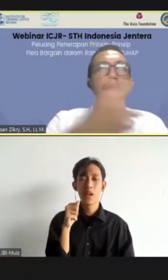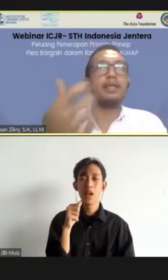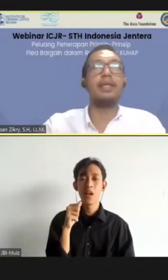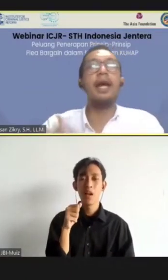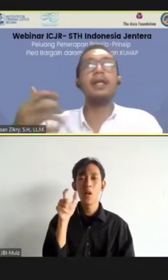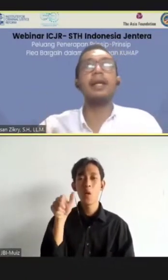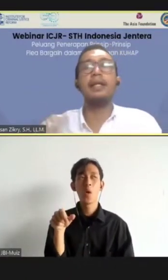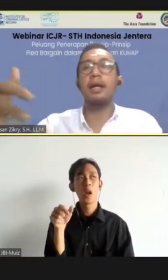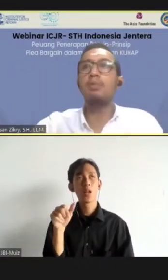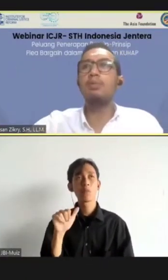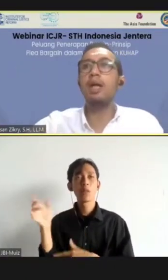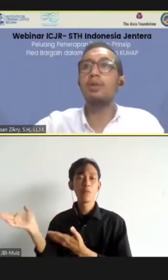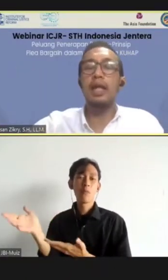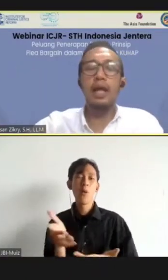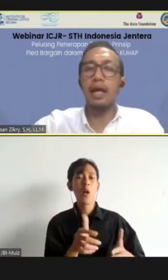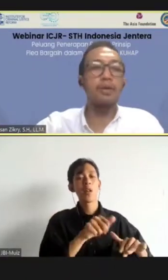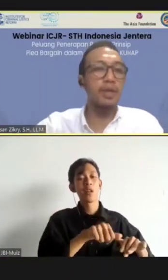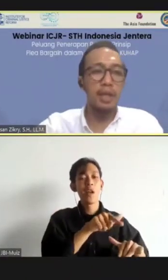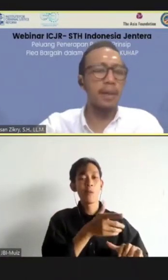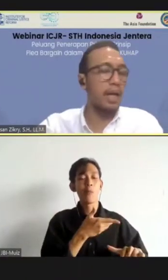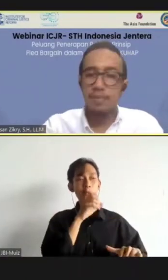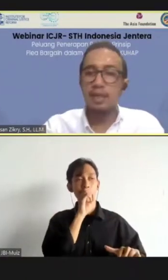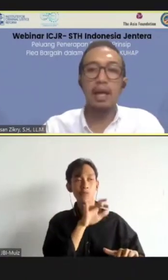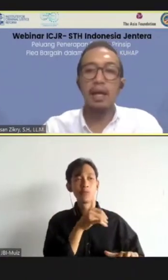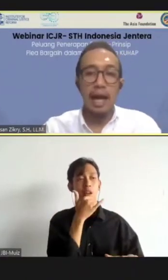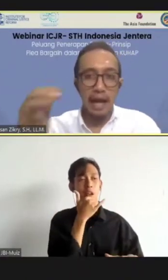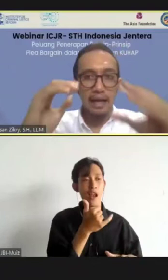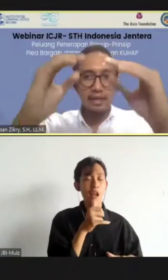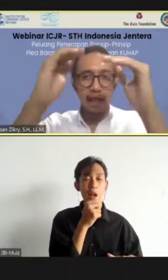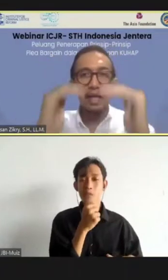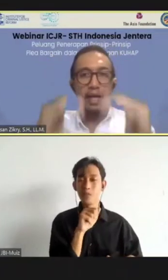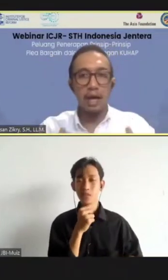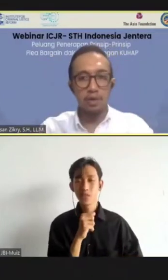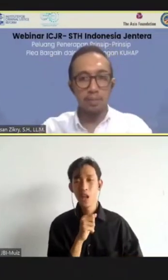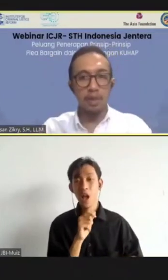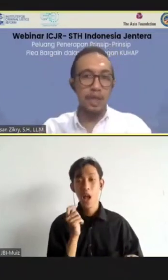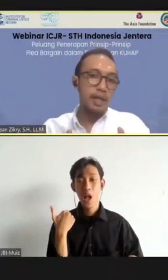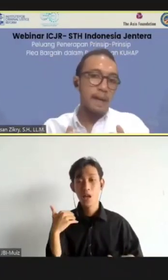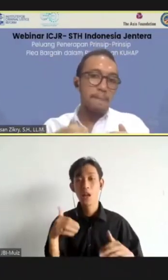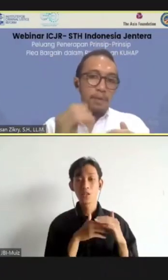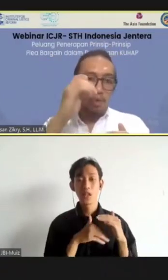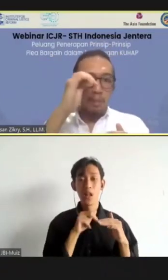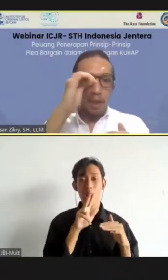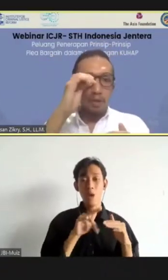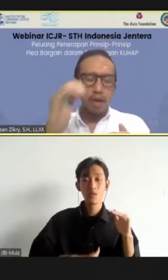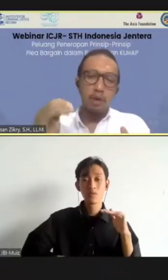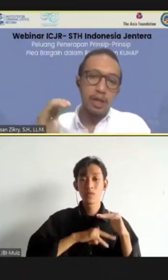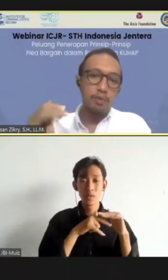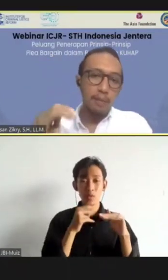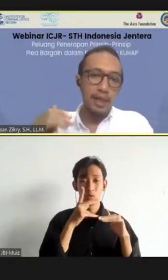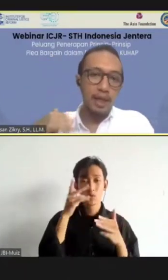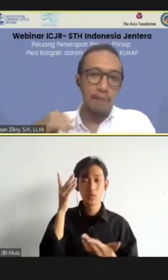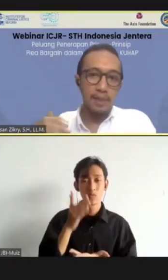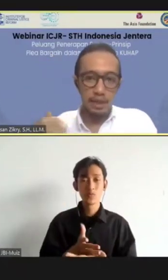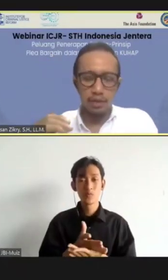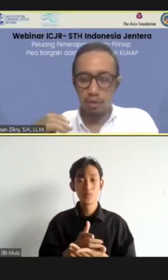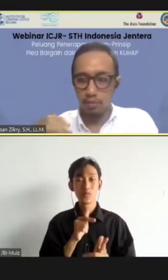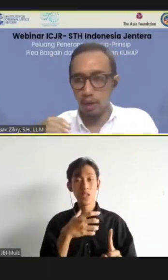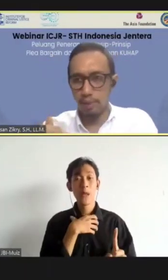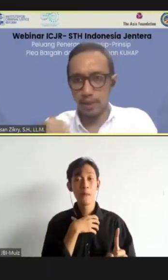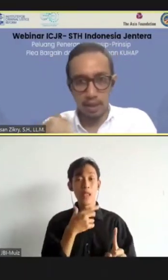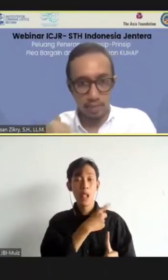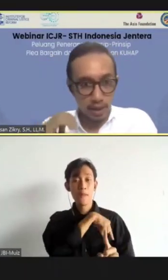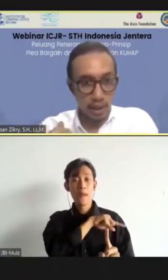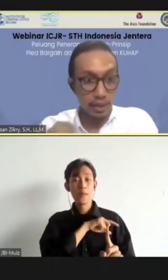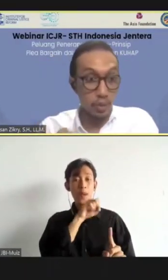dibawa ke sidang, ditanya, kamu mau ngaku salah? Ngaku, iya pak, nggak bisa. Ada standar yang harus dipenuhi untuk menentukan bahwa dia punya mental capacity